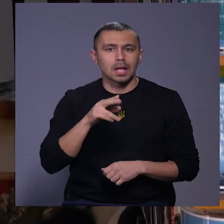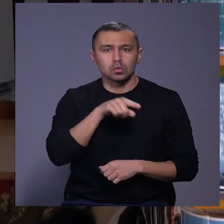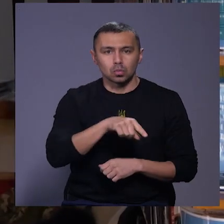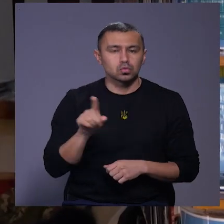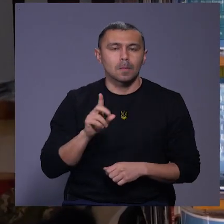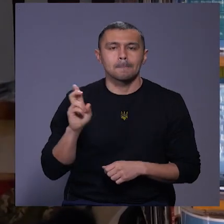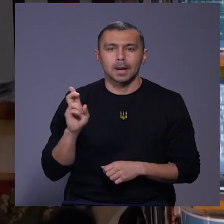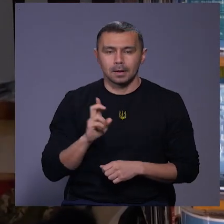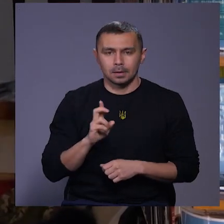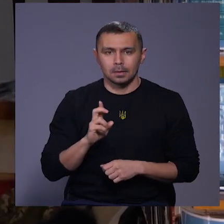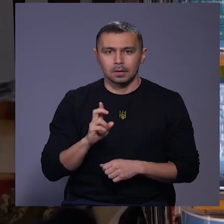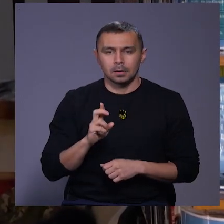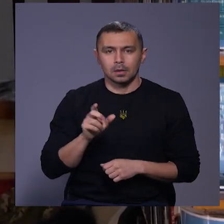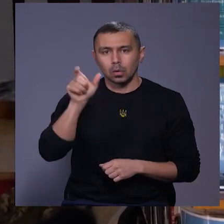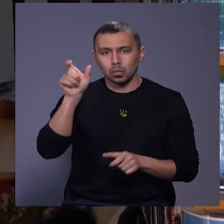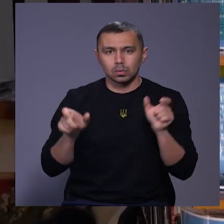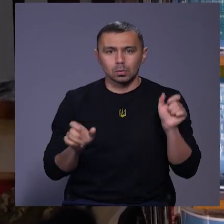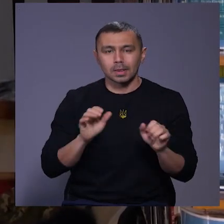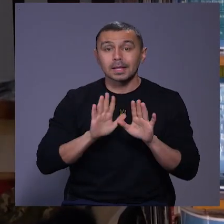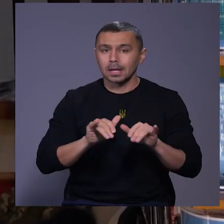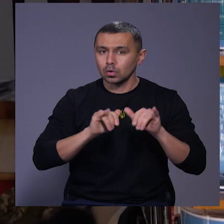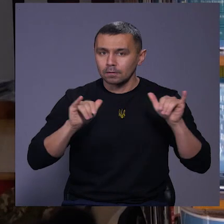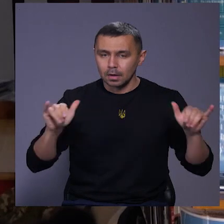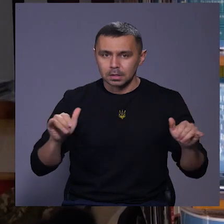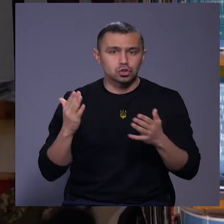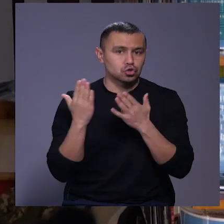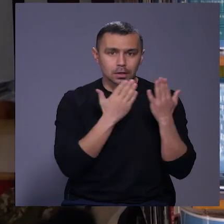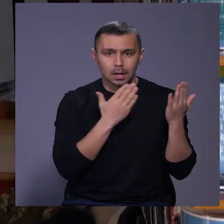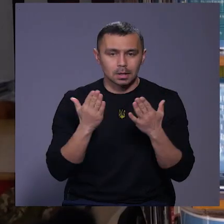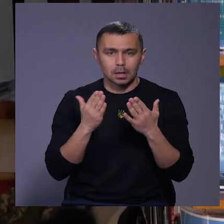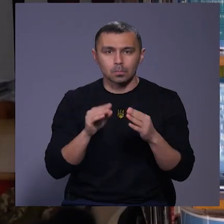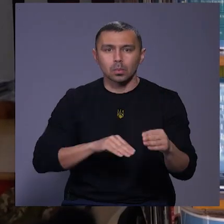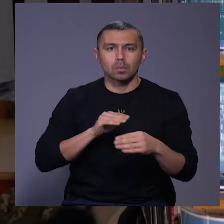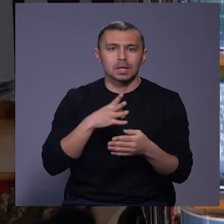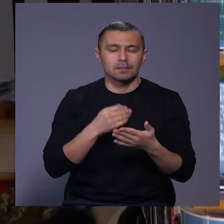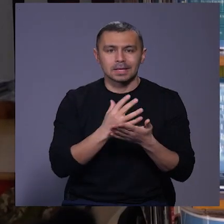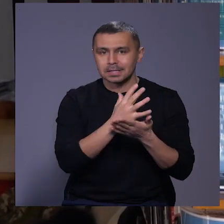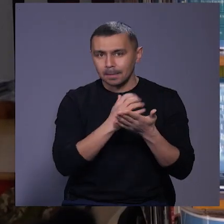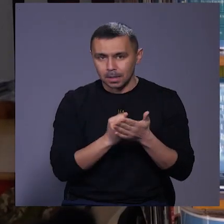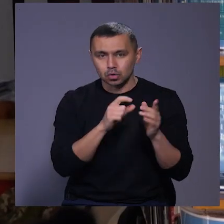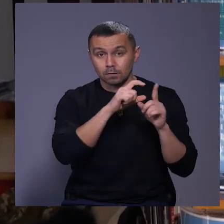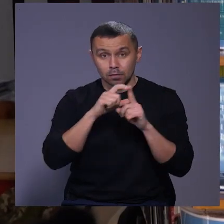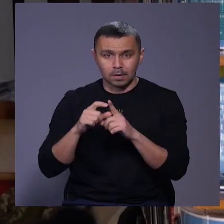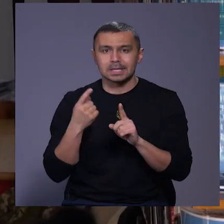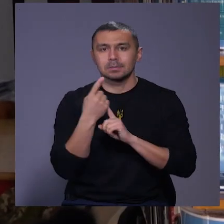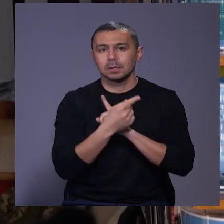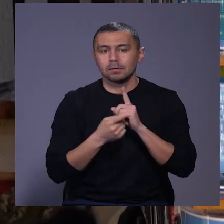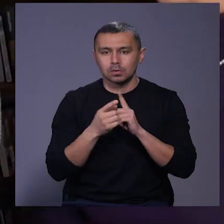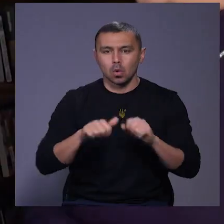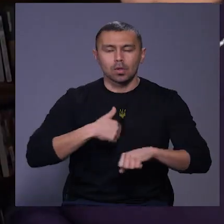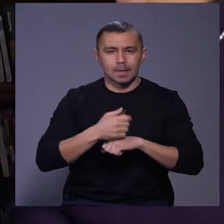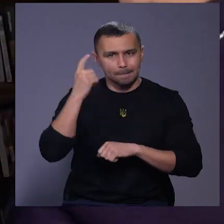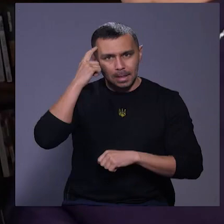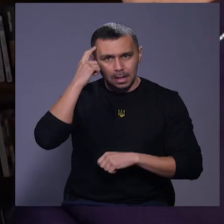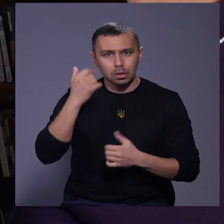щоб люди могли не тільки розвиватися, читати і поповнювати свій запас, і змінювати саме головне ментальність.